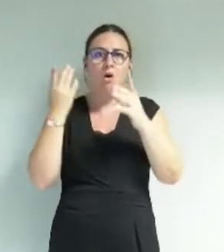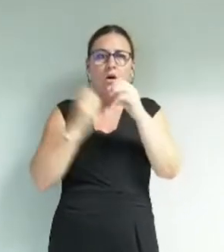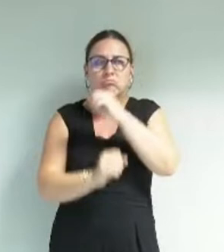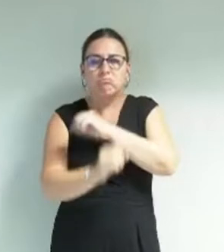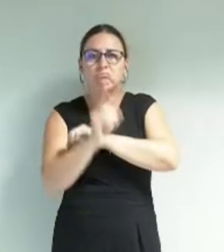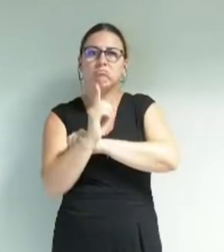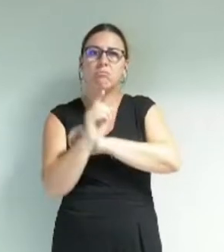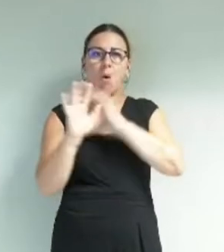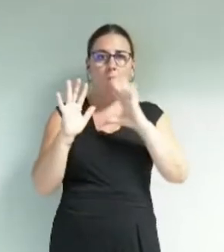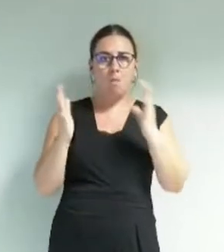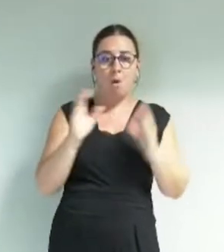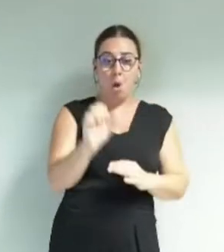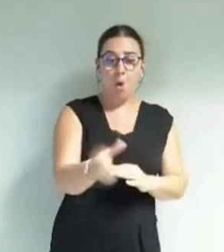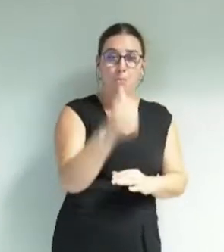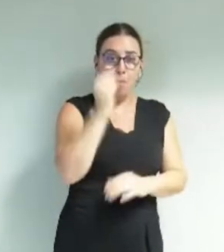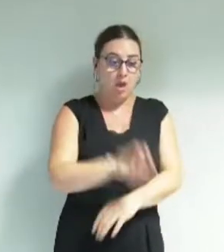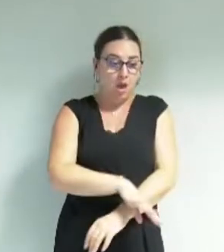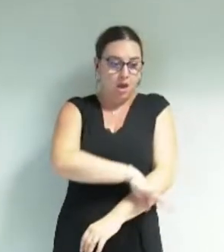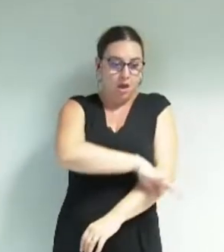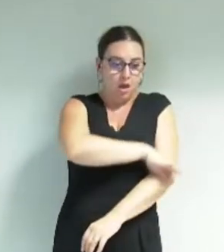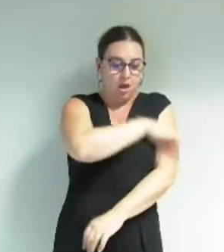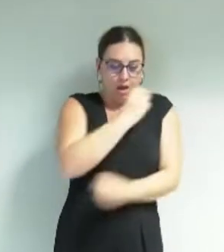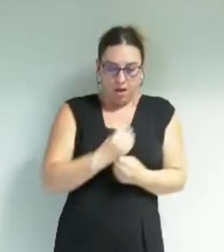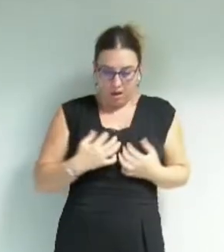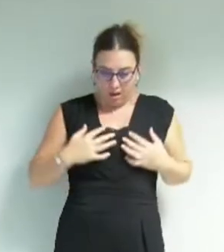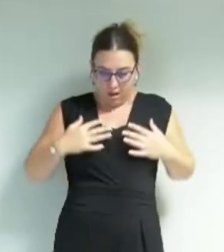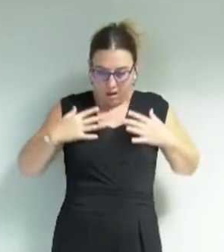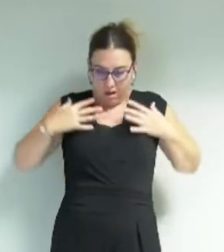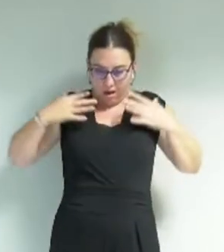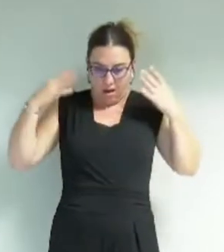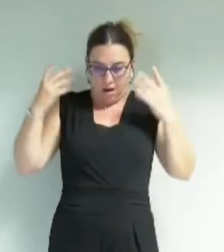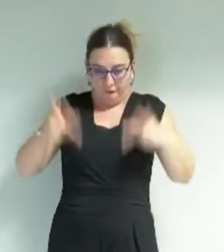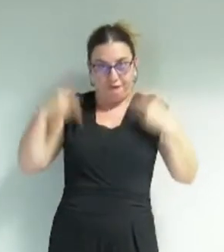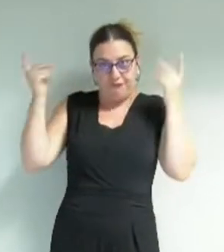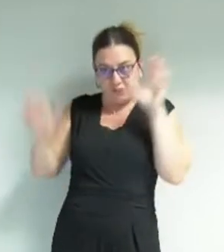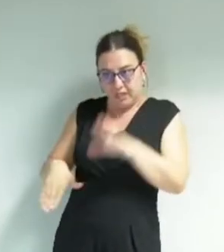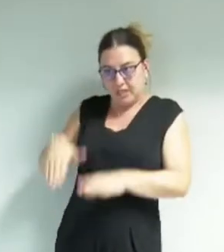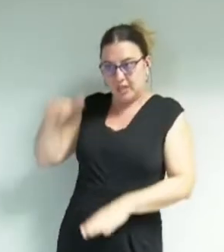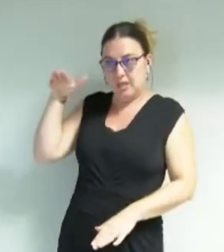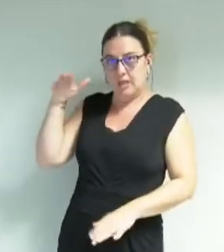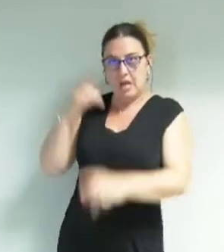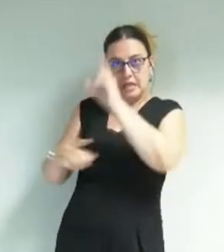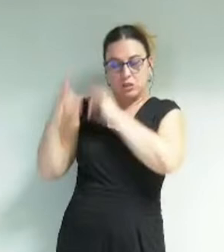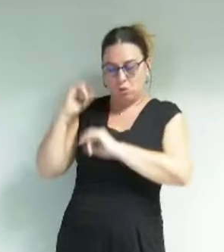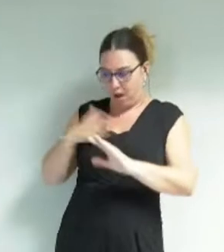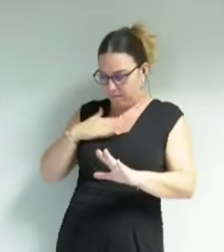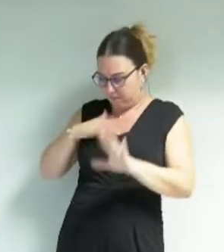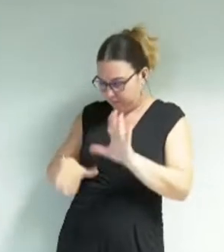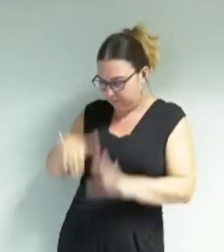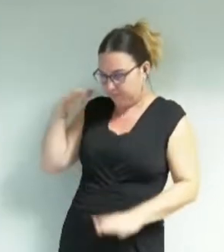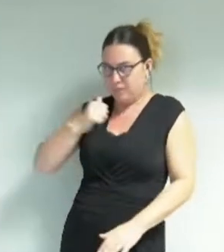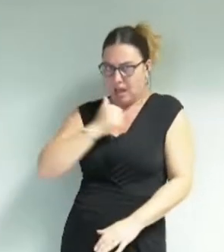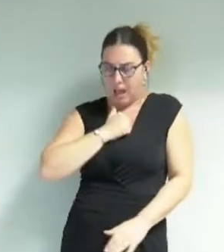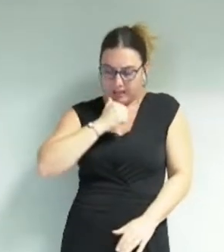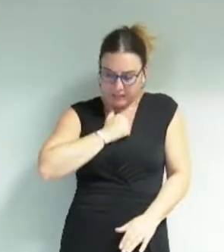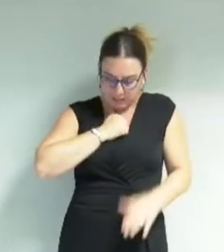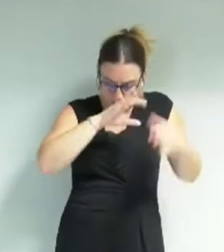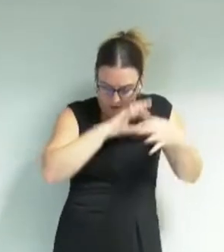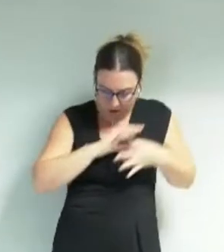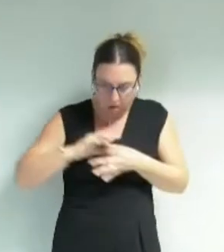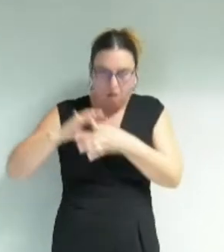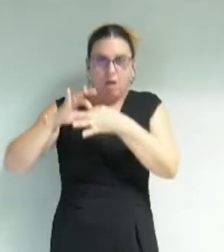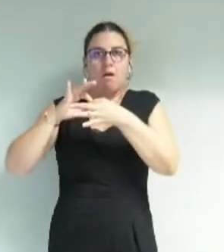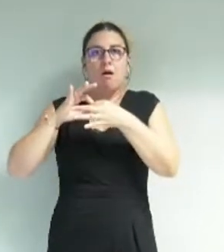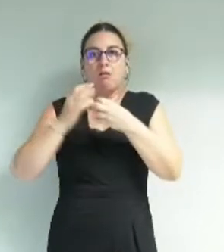capacité à passer d'abord par les émotions, à faire écho à nos parcours, à nos histoires, à notre intimité. Nous voulons